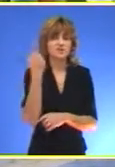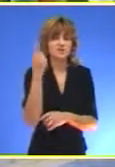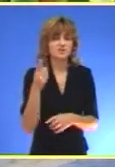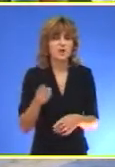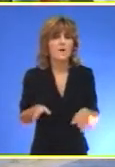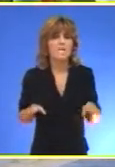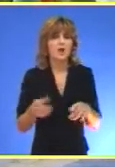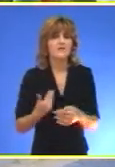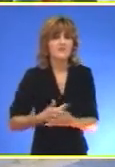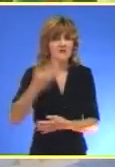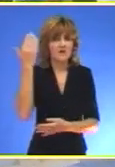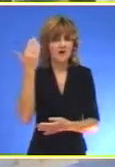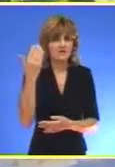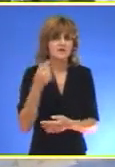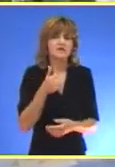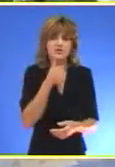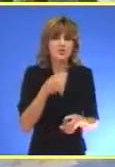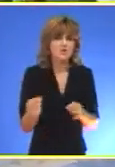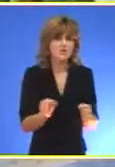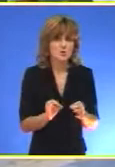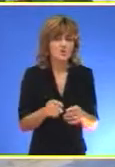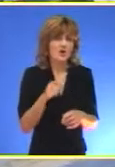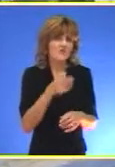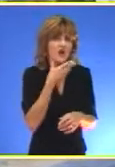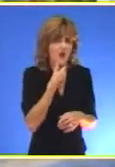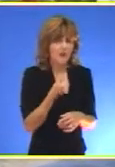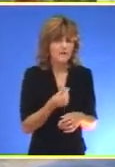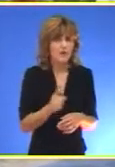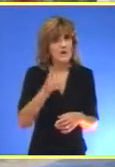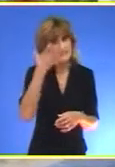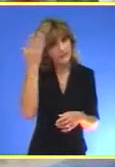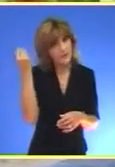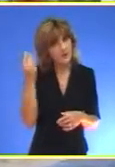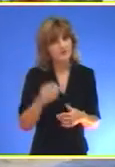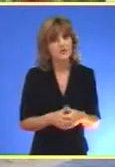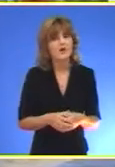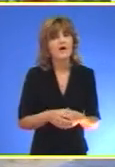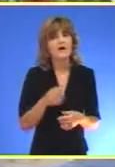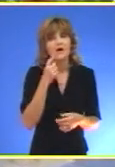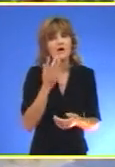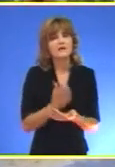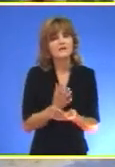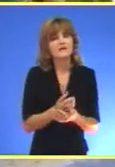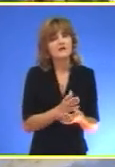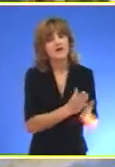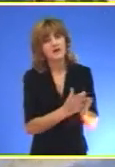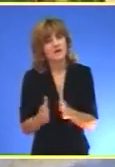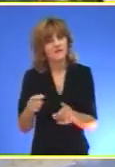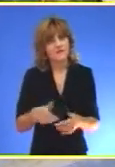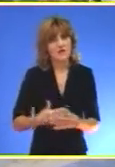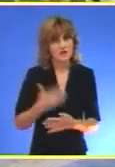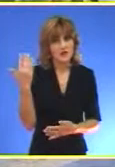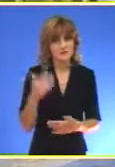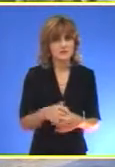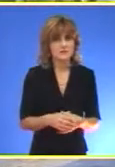iznad grada U svakom slučaju i ovo je nešto lijepo, nezaboravno Da li ćemo posjeti možda i tradicije ovog grada? Pa ako